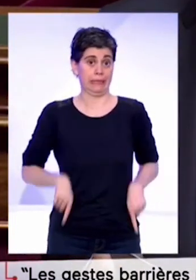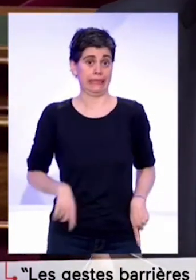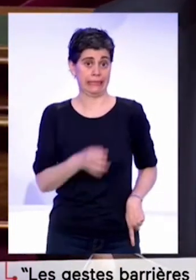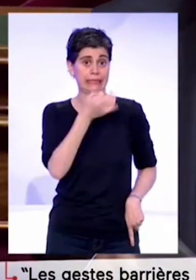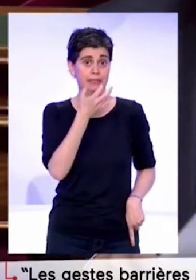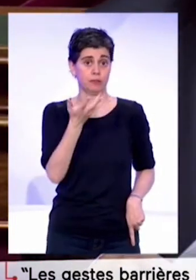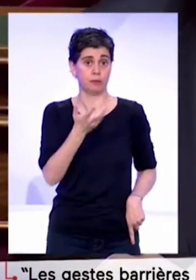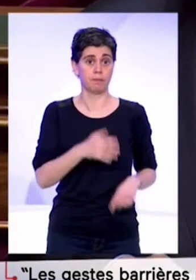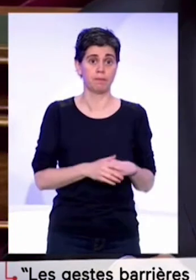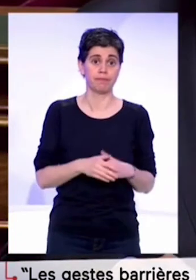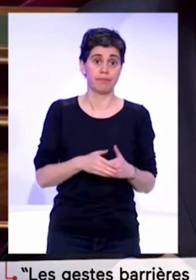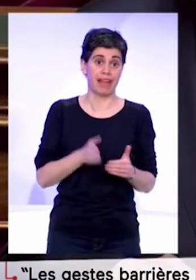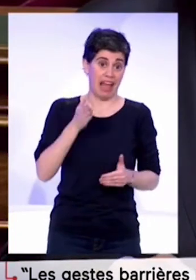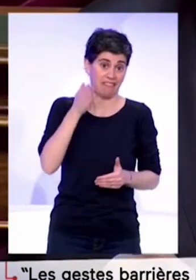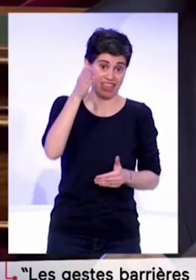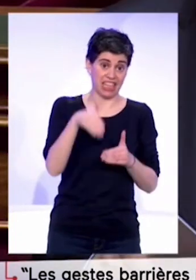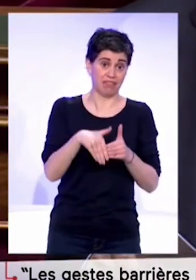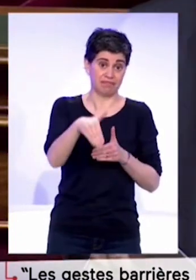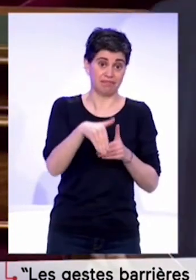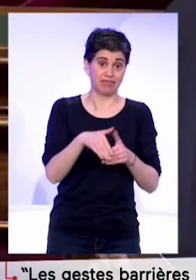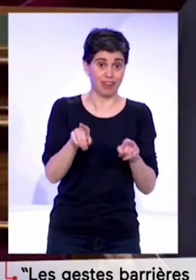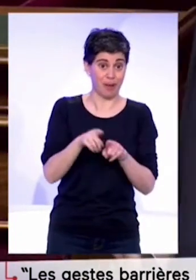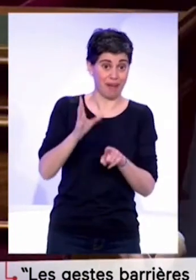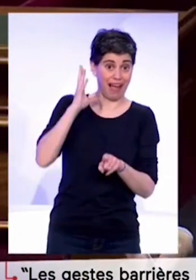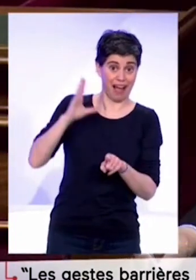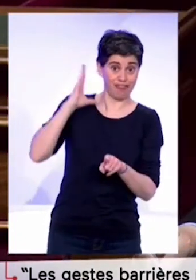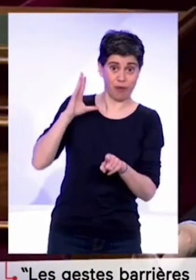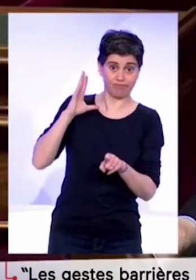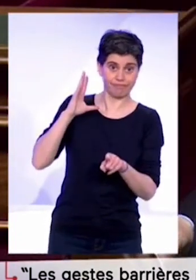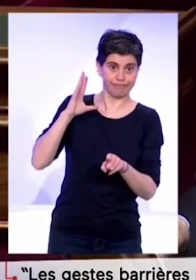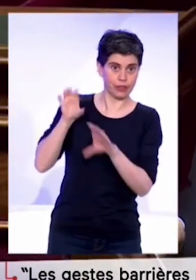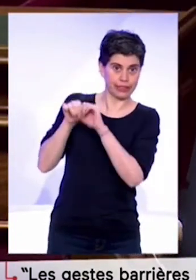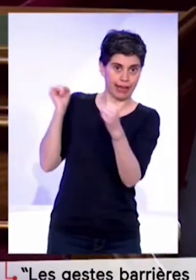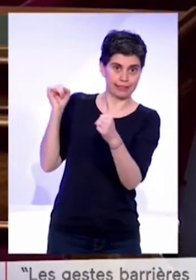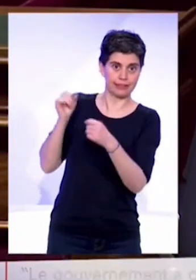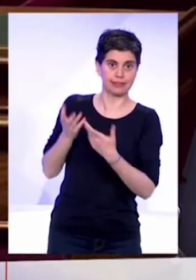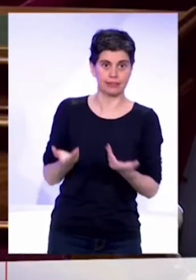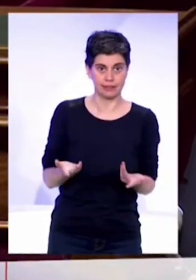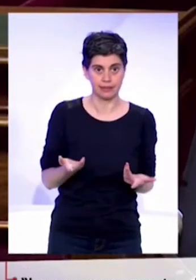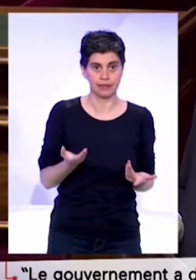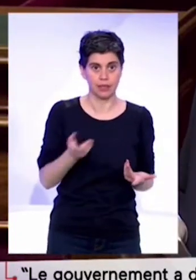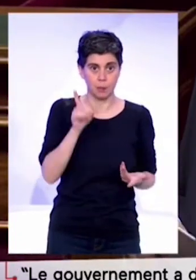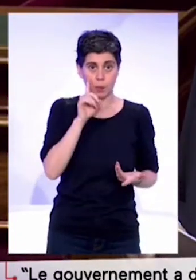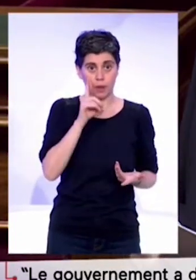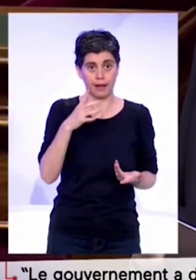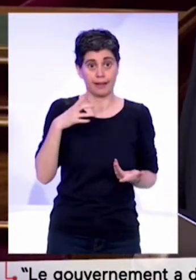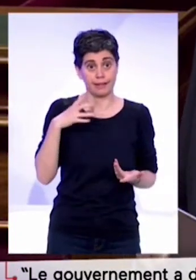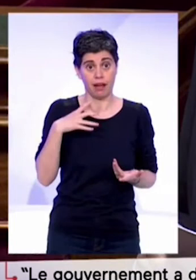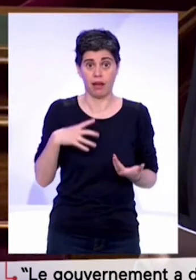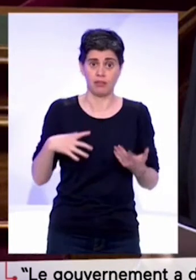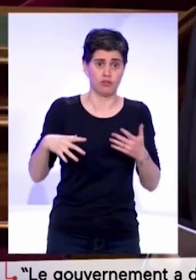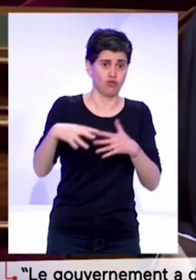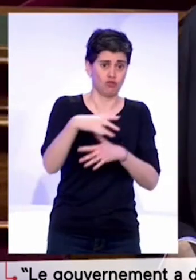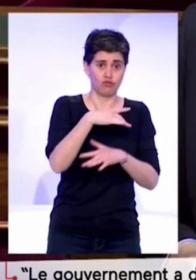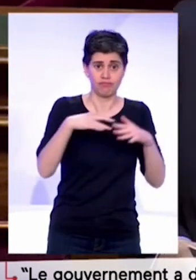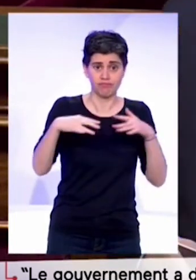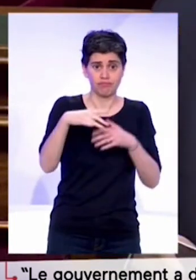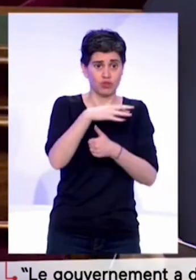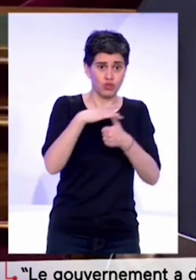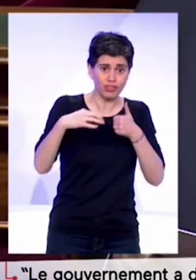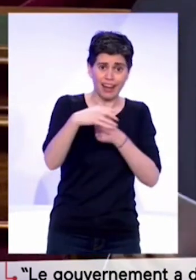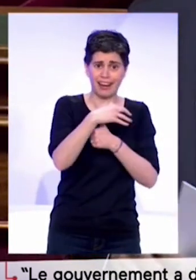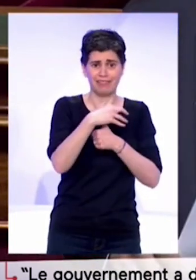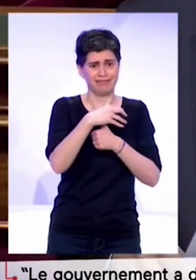demain ne sera plus comme avant. C'est évident, il va y avoir des difficultés sociales très fortes à la rentrée.